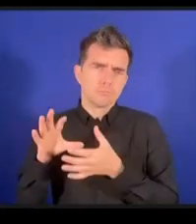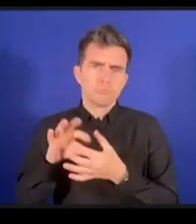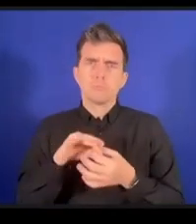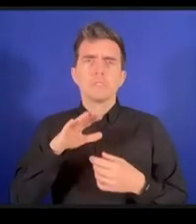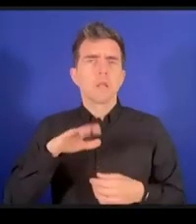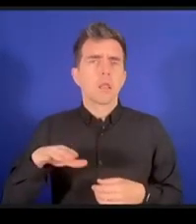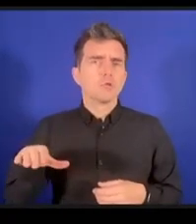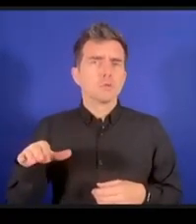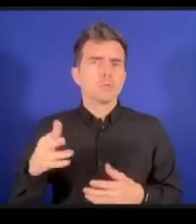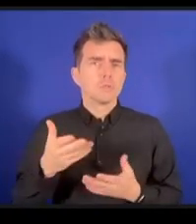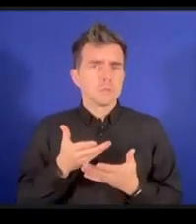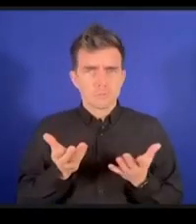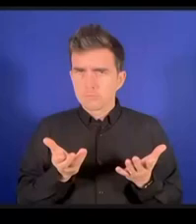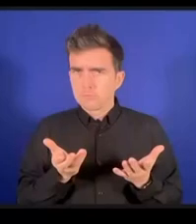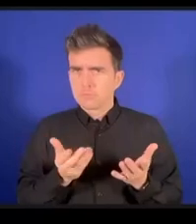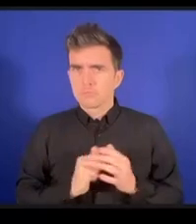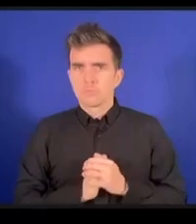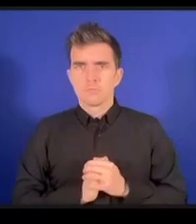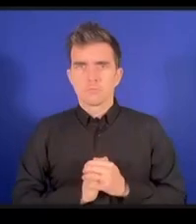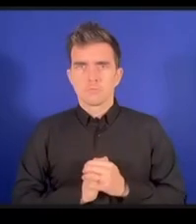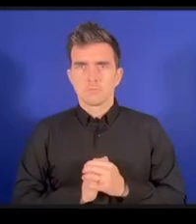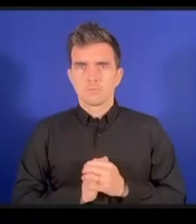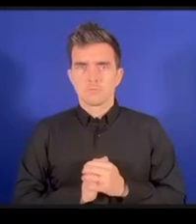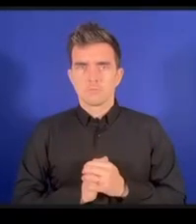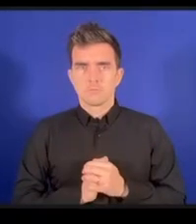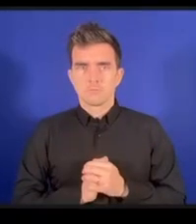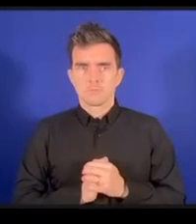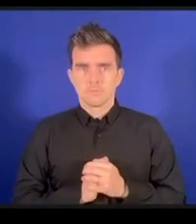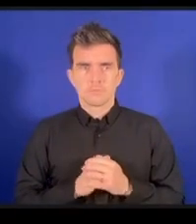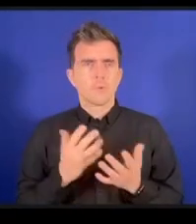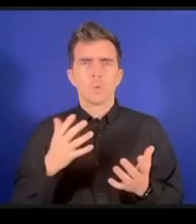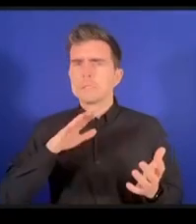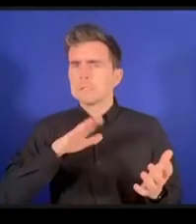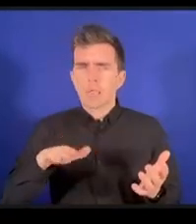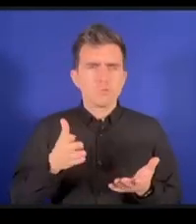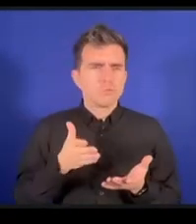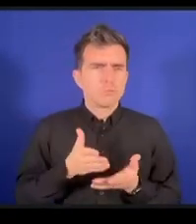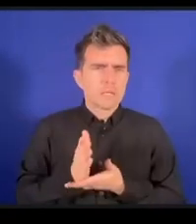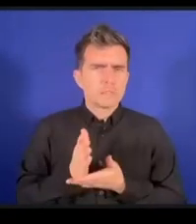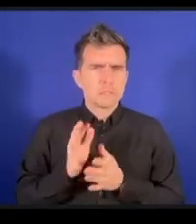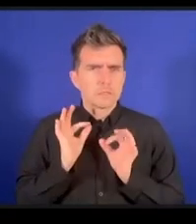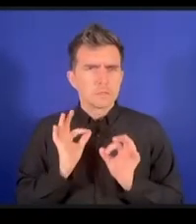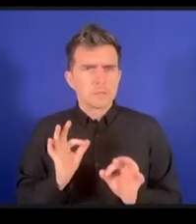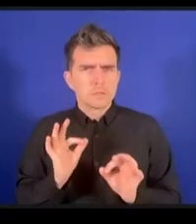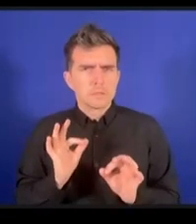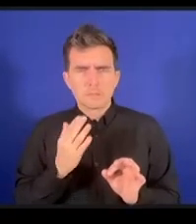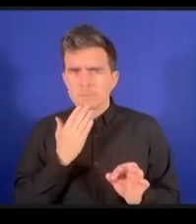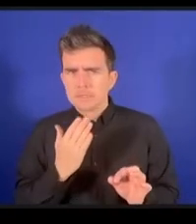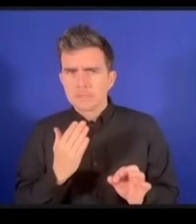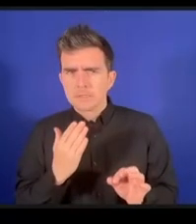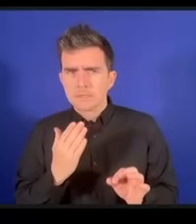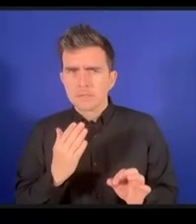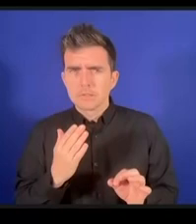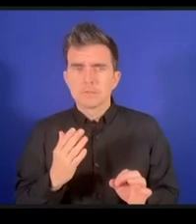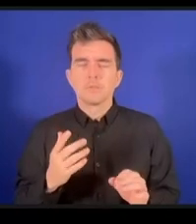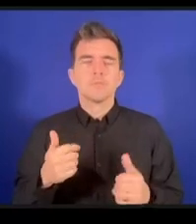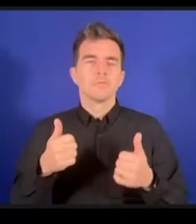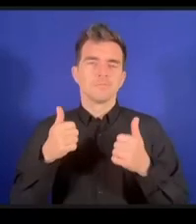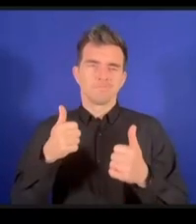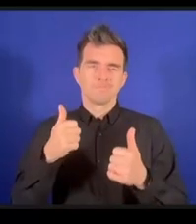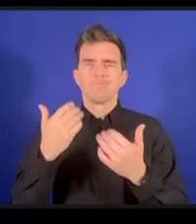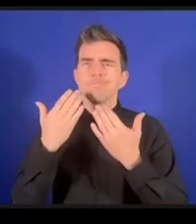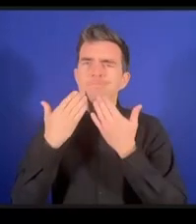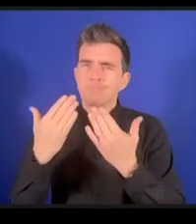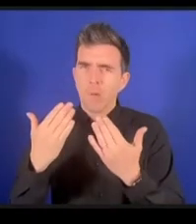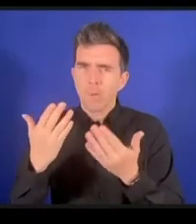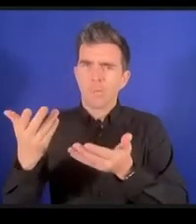ごめんなさい子どもの権利についてですねのDCどうぞありがとうございますそしてこのような機